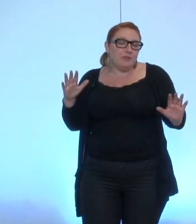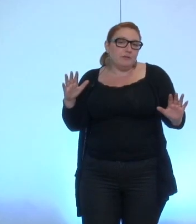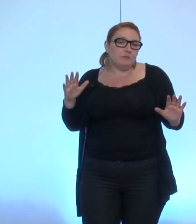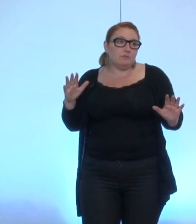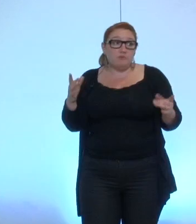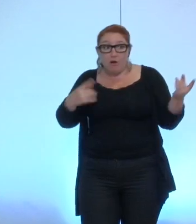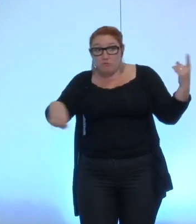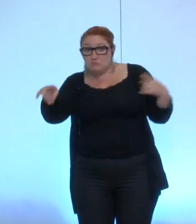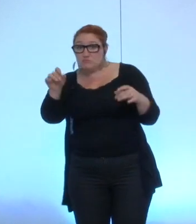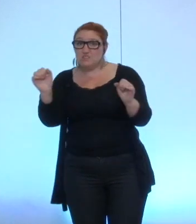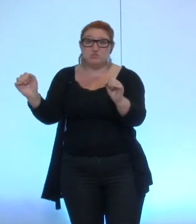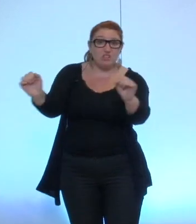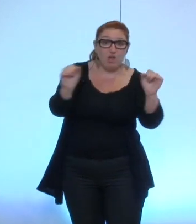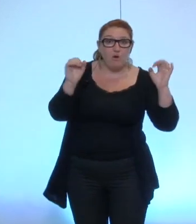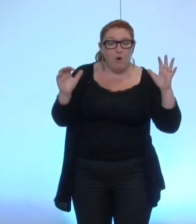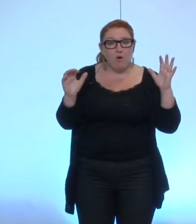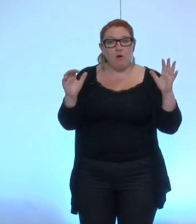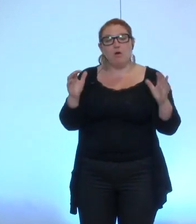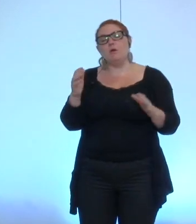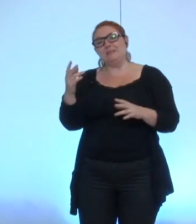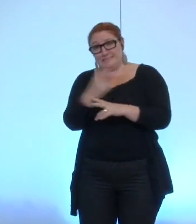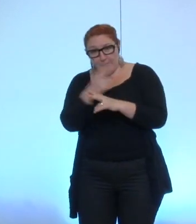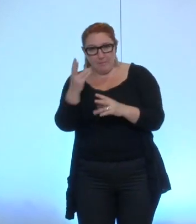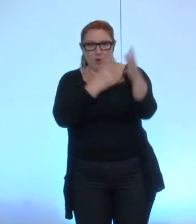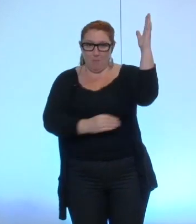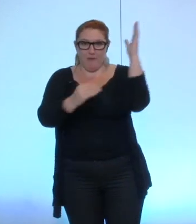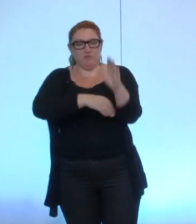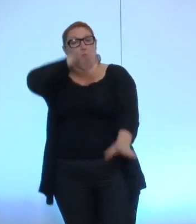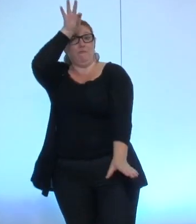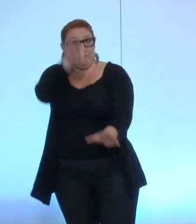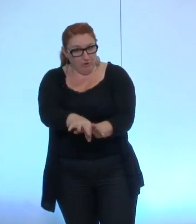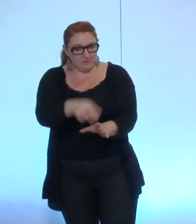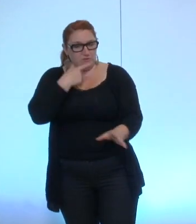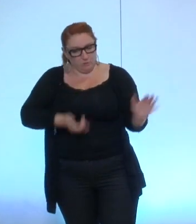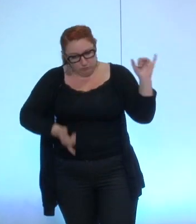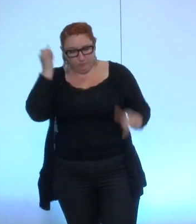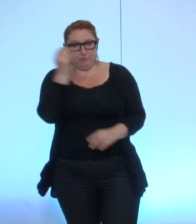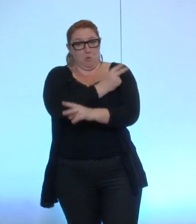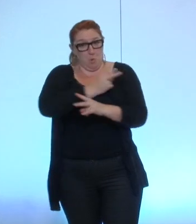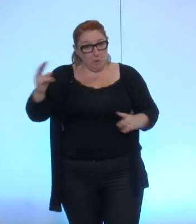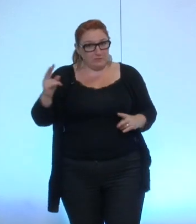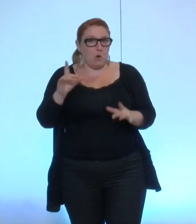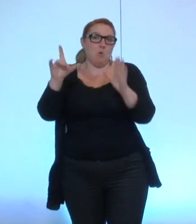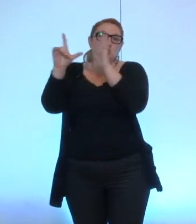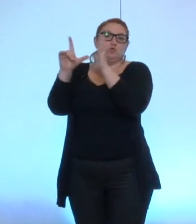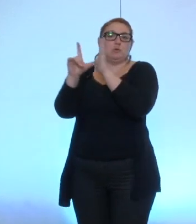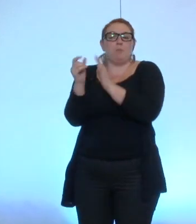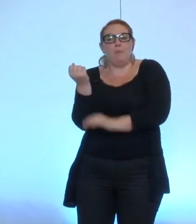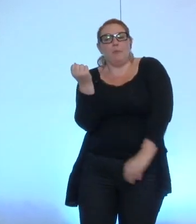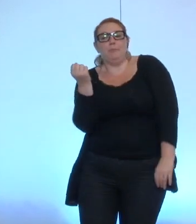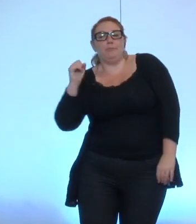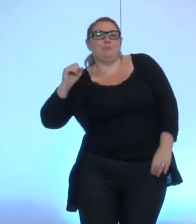personne n'y voit d'inconvénient que nous votions l'avendement que nous prenions donc le risque en effet d'être juridiquement un peu